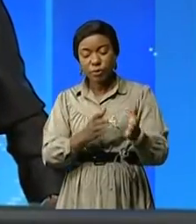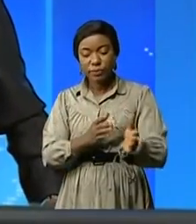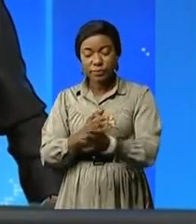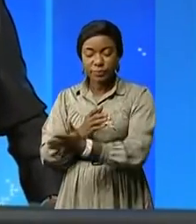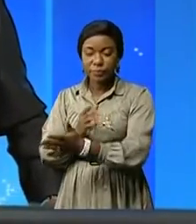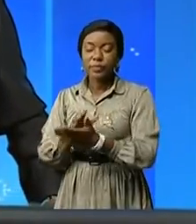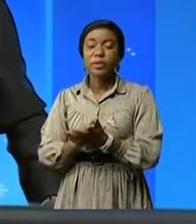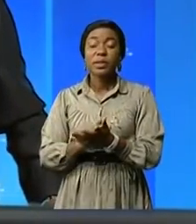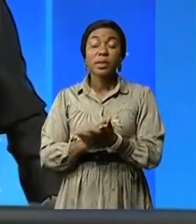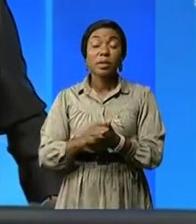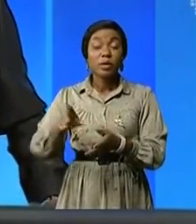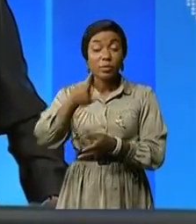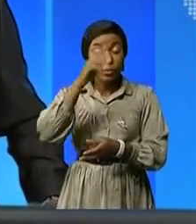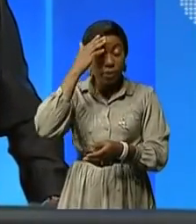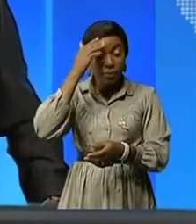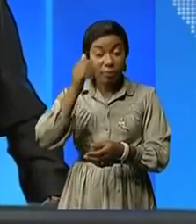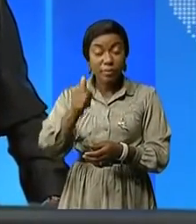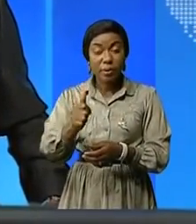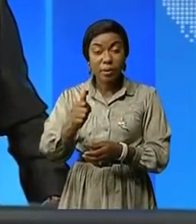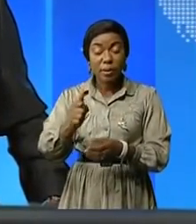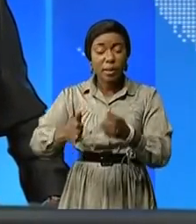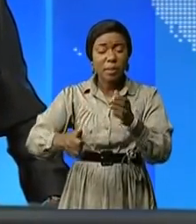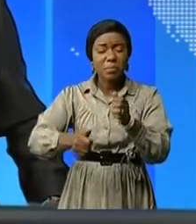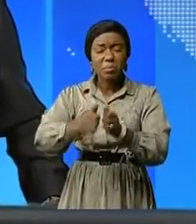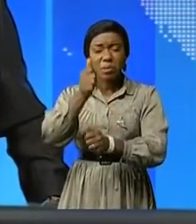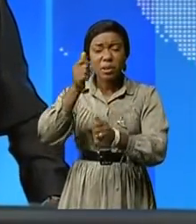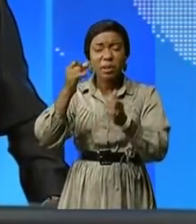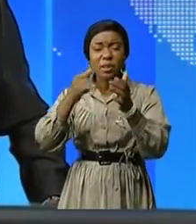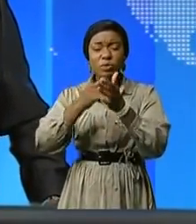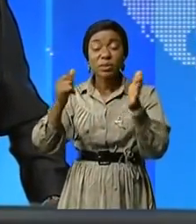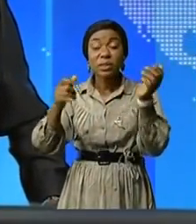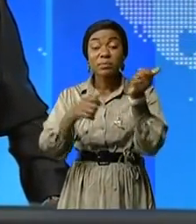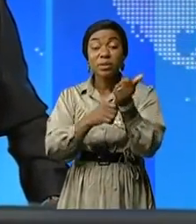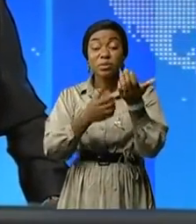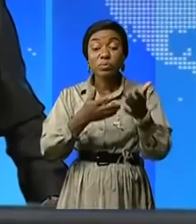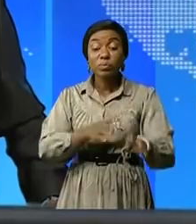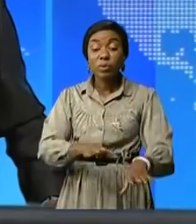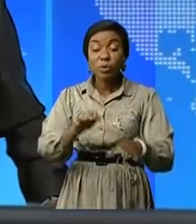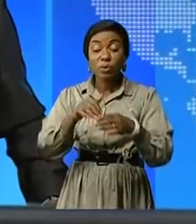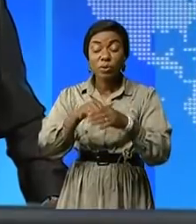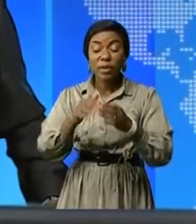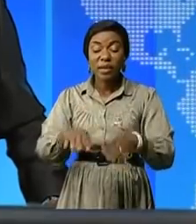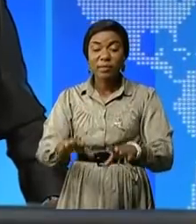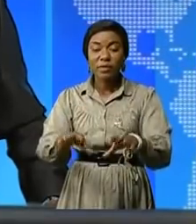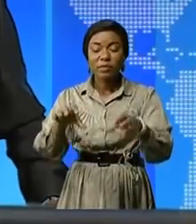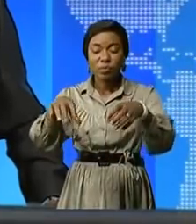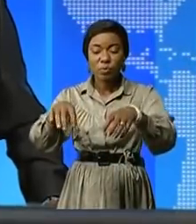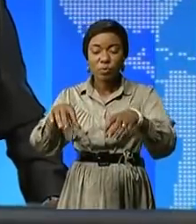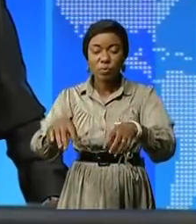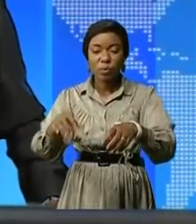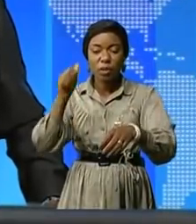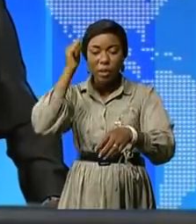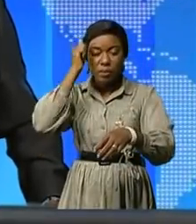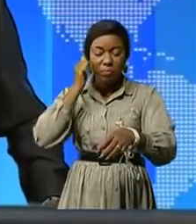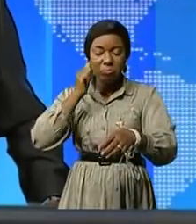savez, il y a quelques jours, plus d'une soixantaine des corses en vie ont été repêchées dans le fleuve Congo lors d'un naufrage d'une